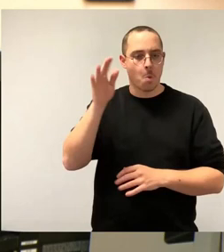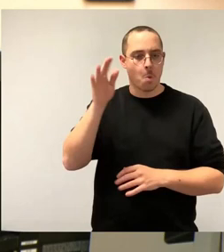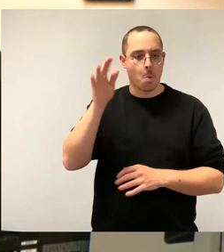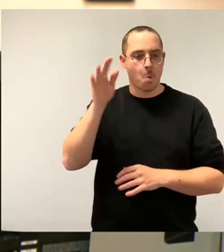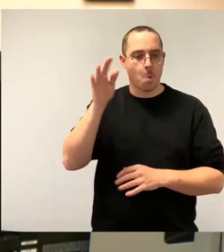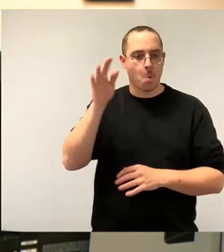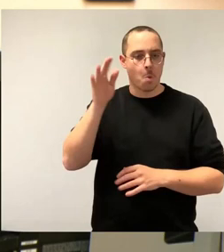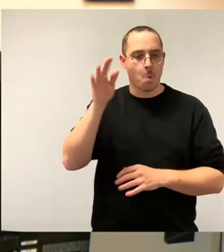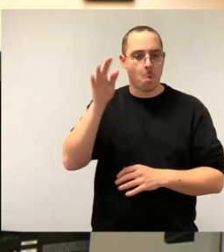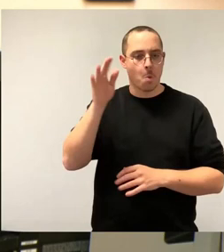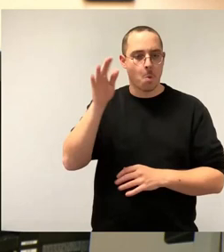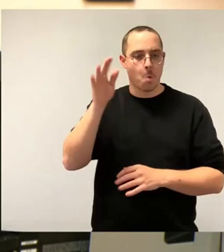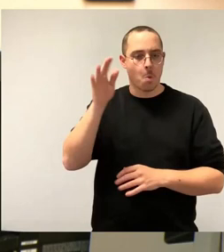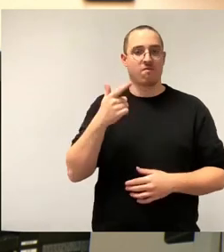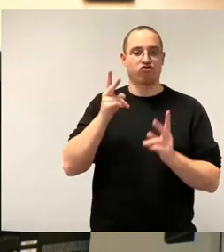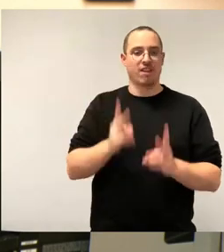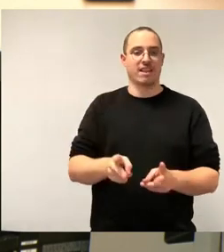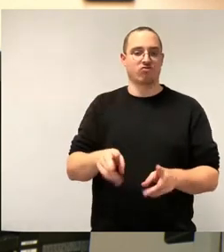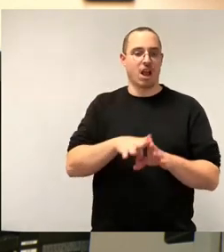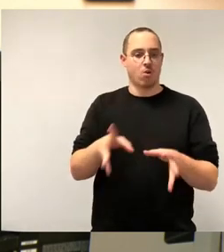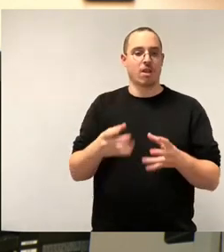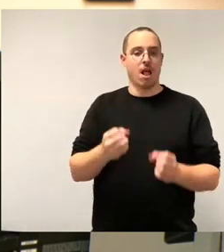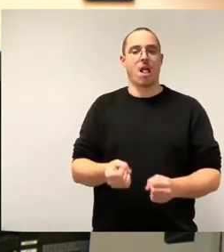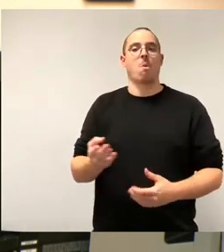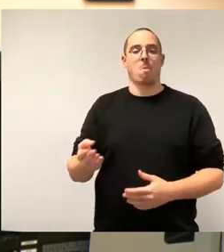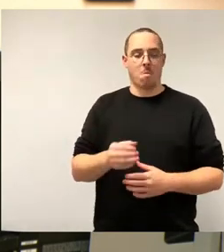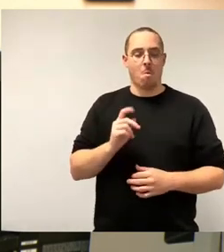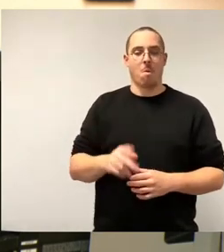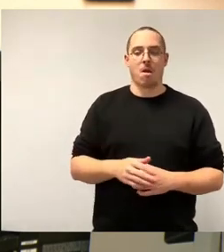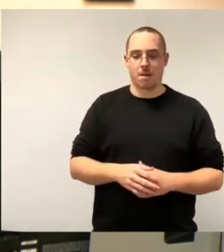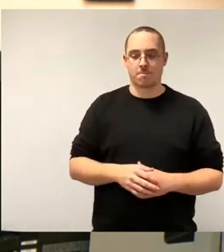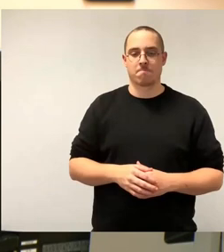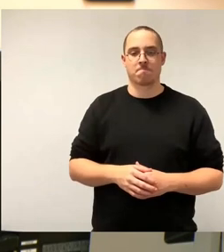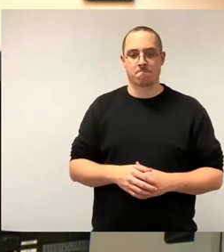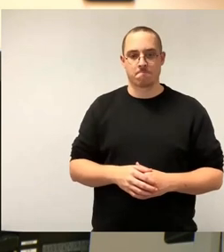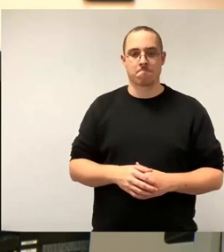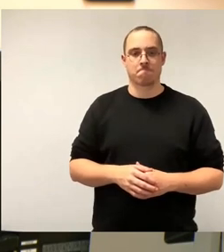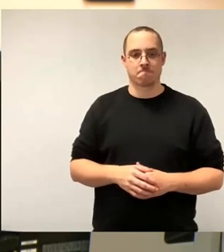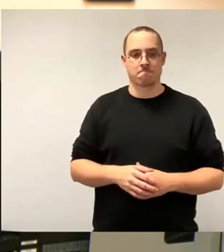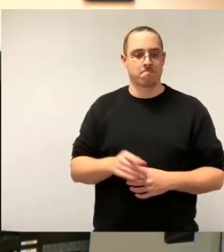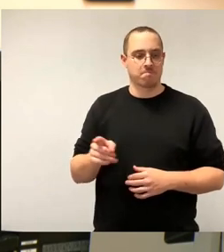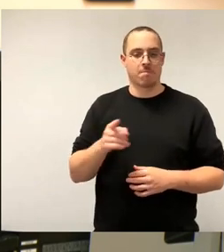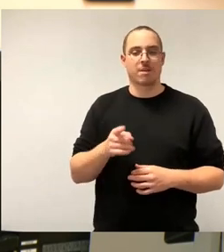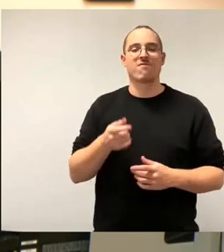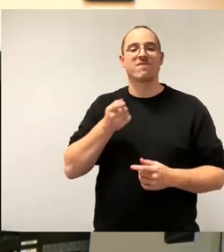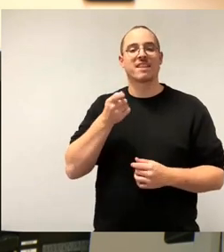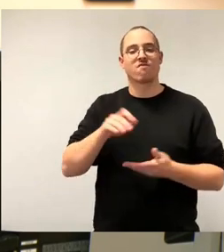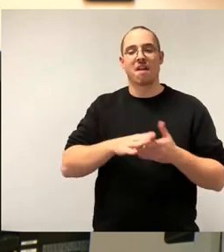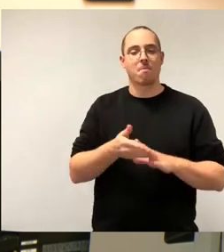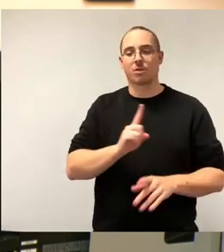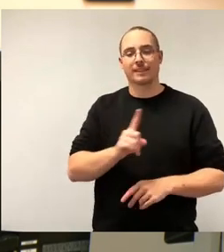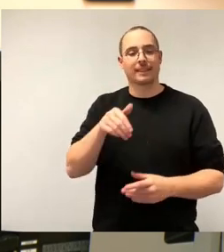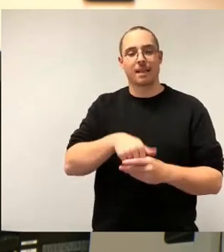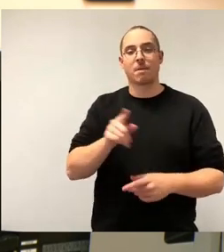fortgeschrieben werden. Steht nicht direkt in der Finanzierungsvereinbarung, aber in den Begründungen mit 23,4 Millionen für 2024